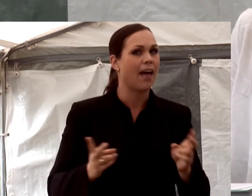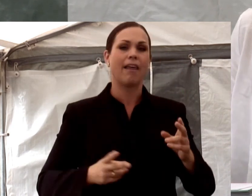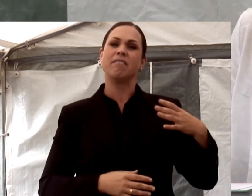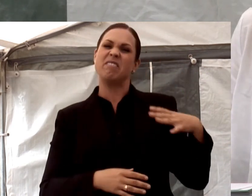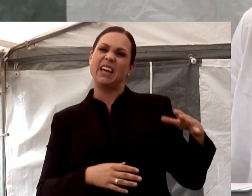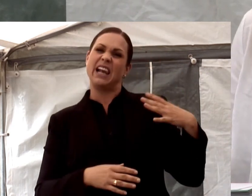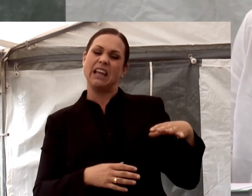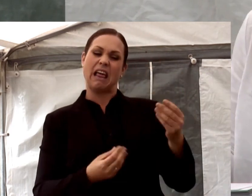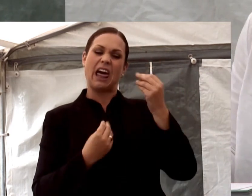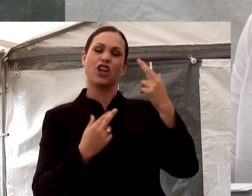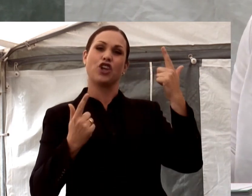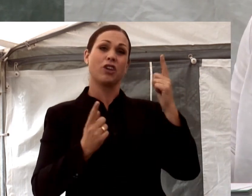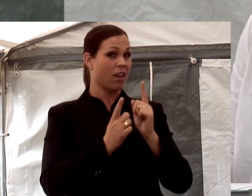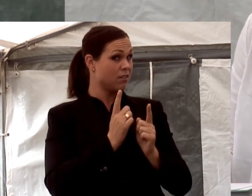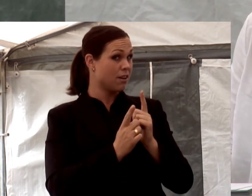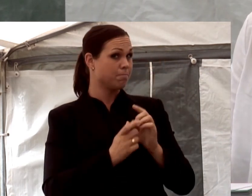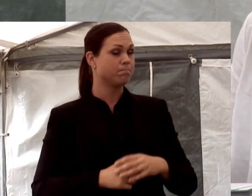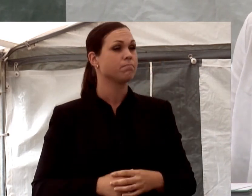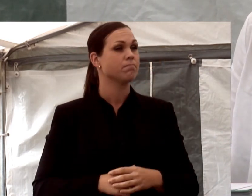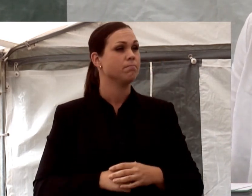inte kanske lära sig nya saker.